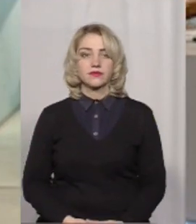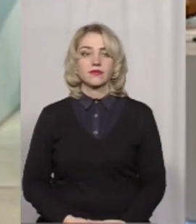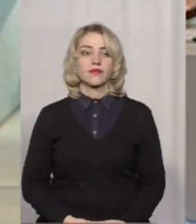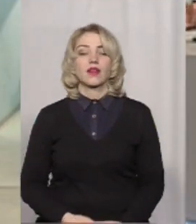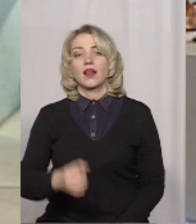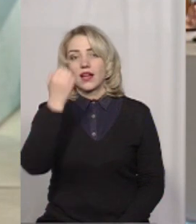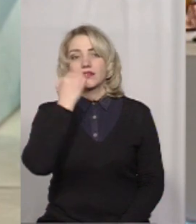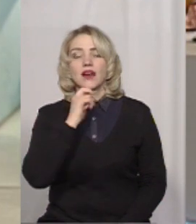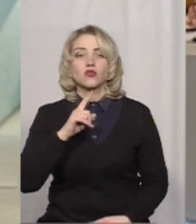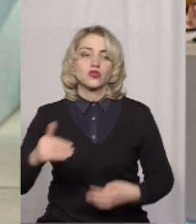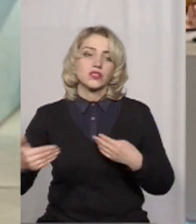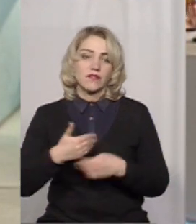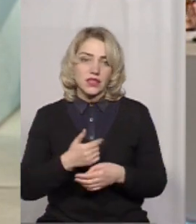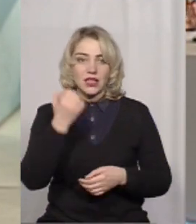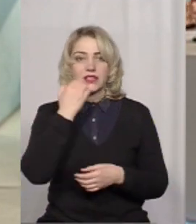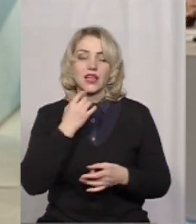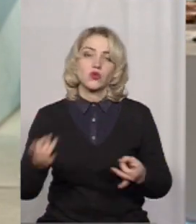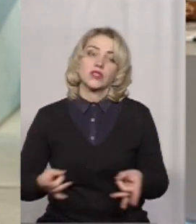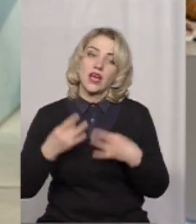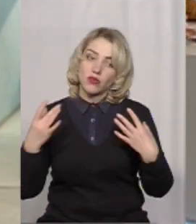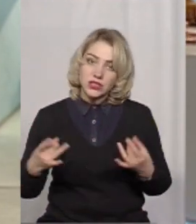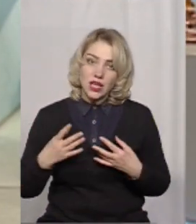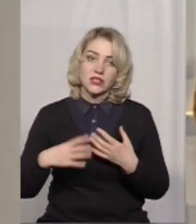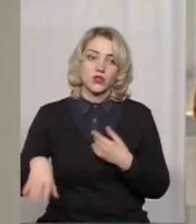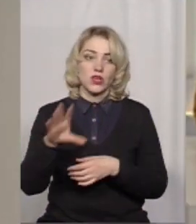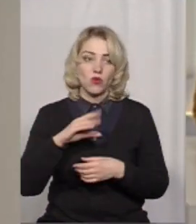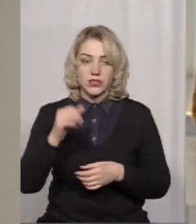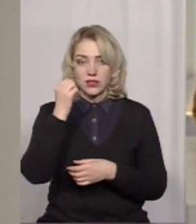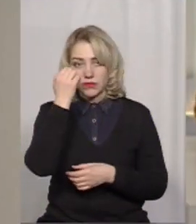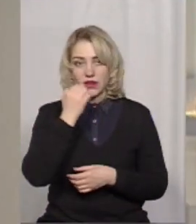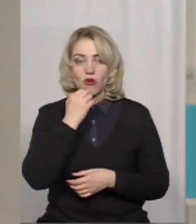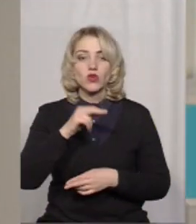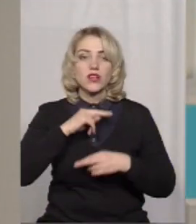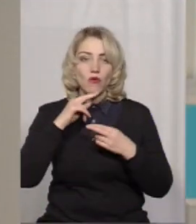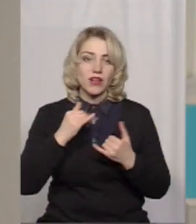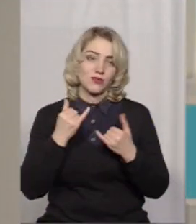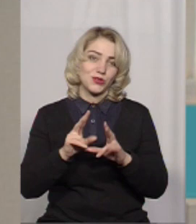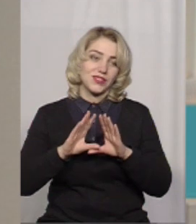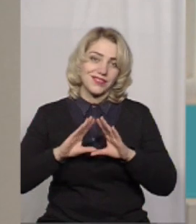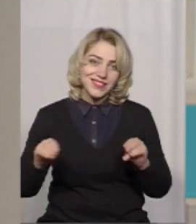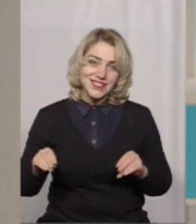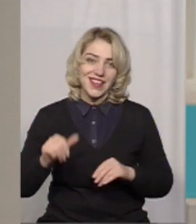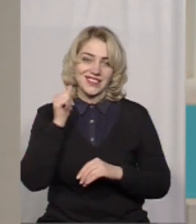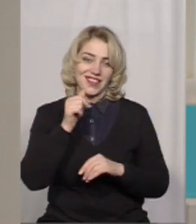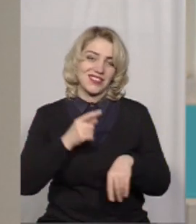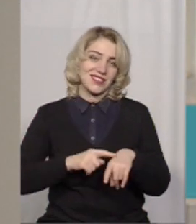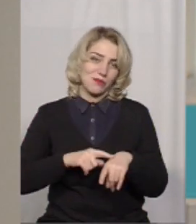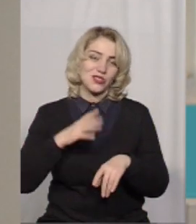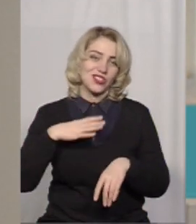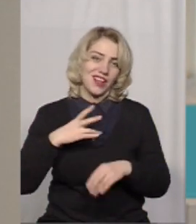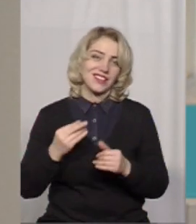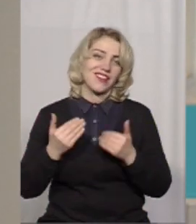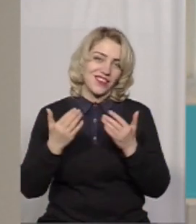Я вам дякую, що завітали, дякую за розв'язання. Дякую. Всім дякую за увагу. На сьогодні це все. Завтра у цій же порі